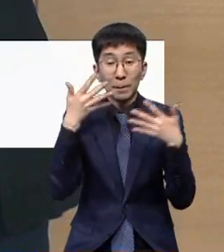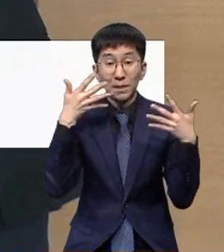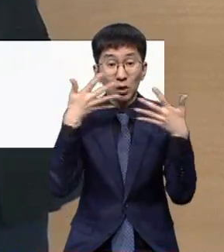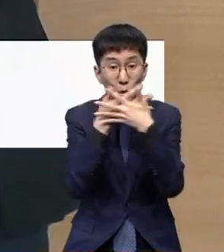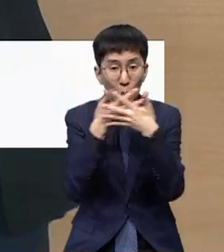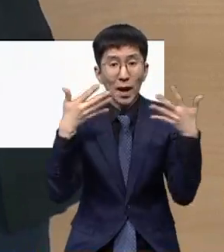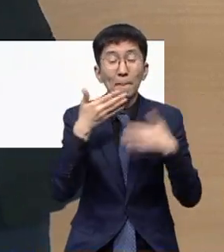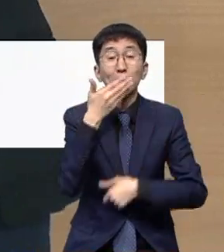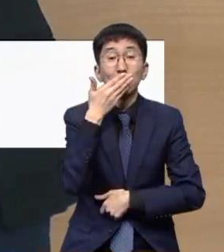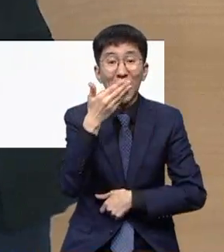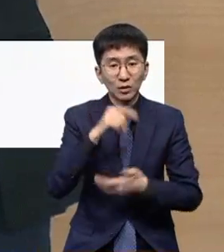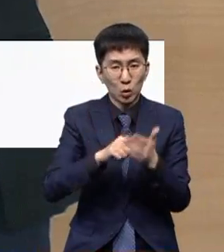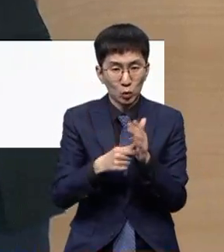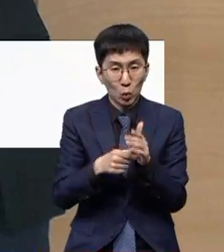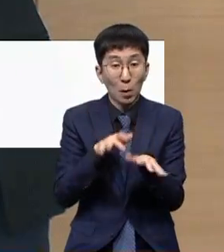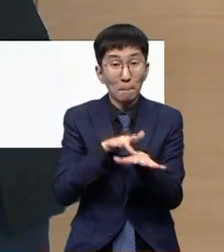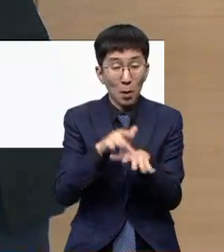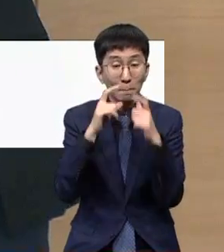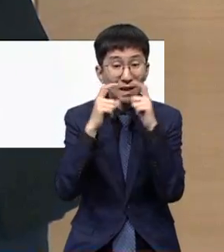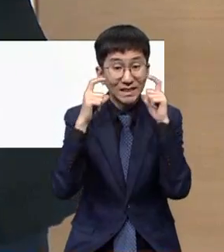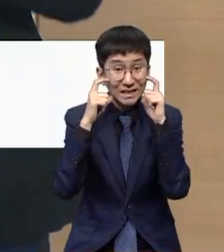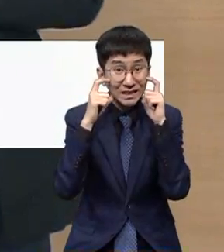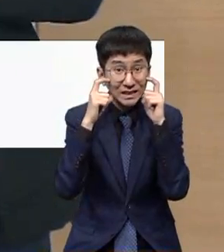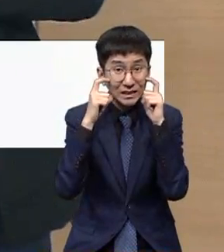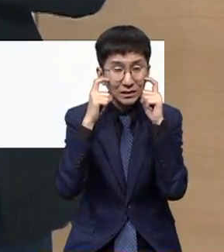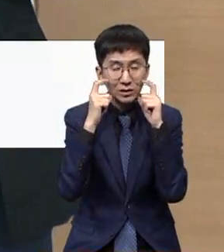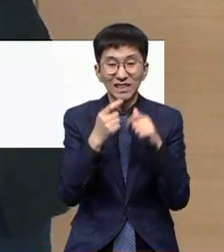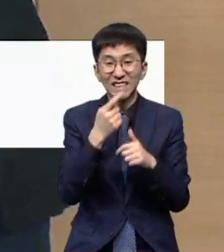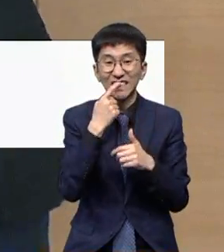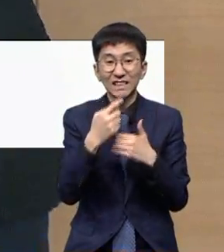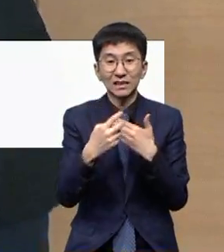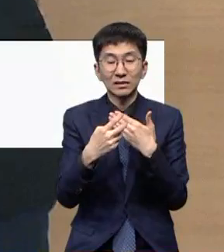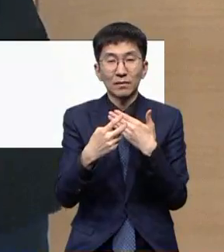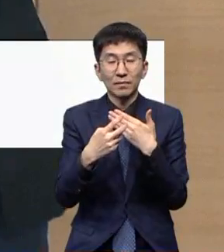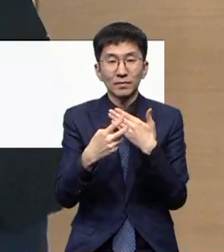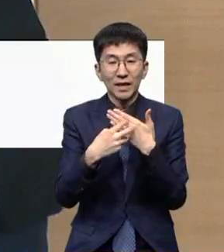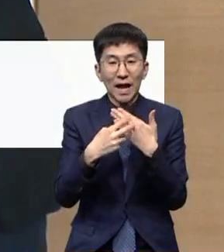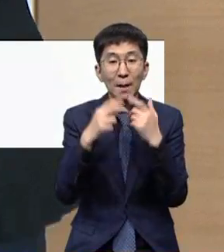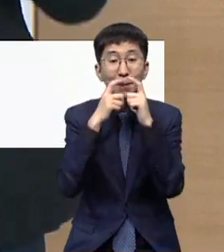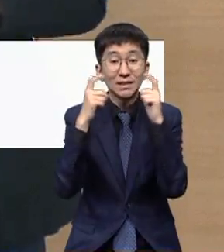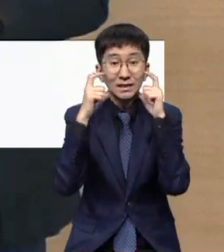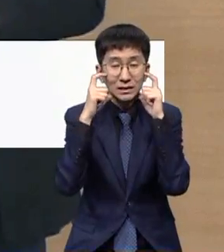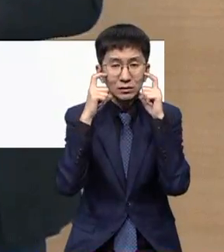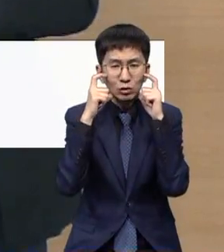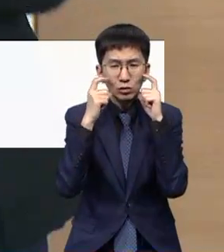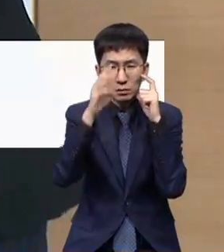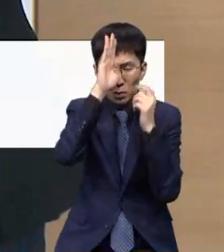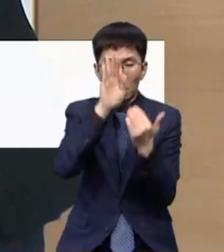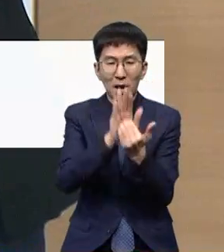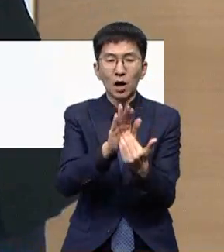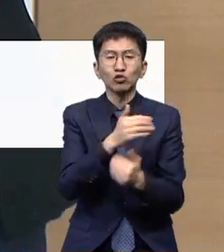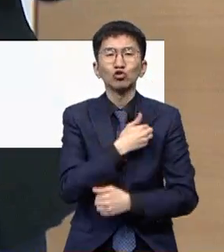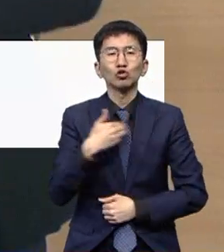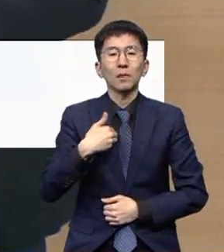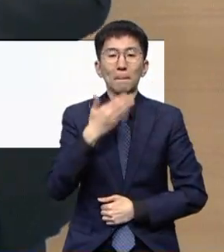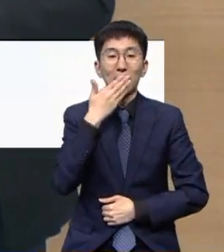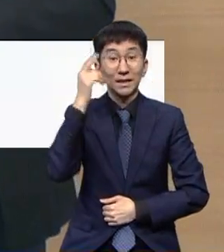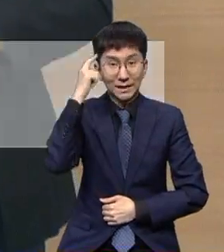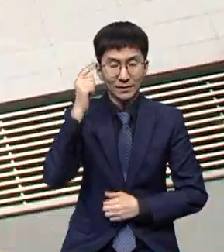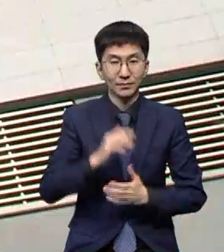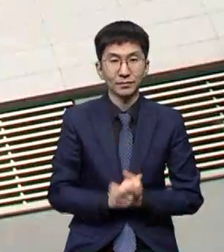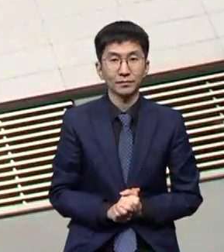교환이 가능한 면마스크나 덴탈마스크로도 충분히 예방이 가능하다고 판단했었습니다.